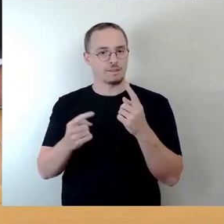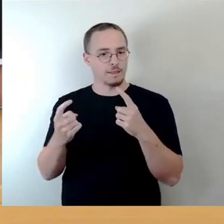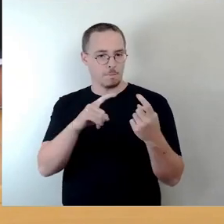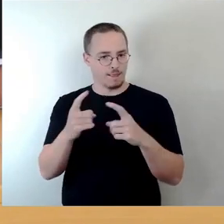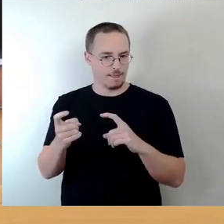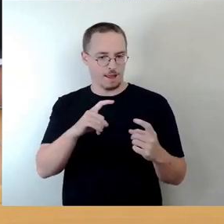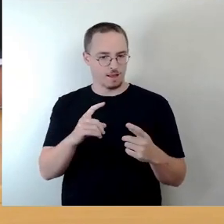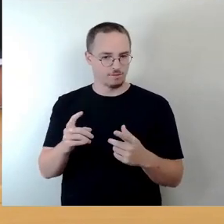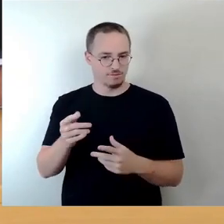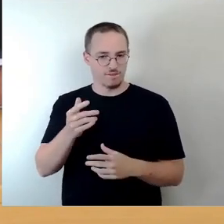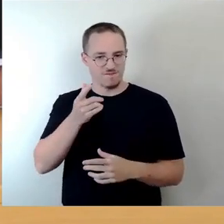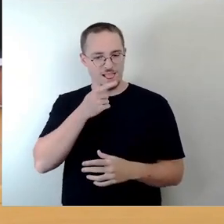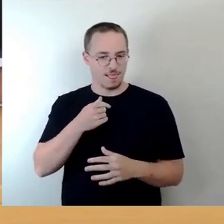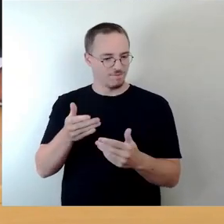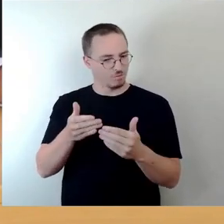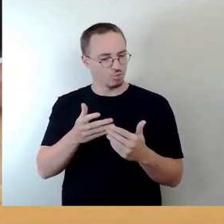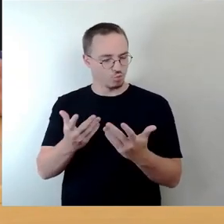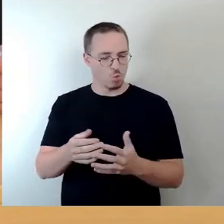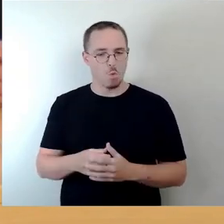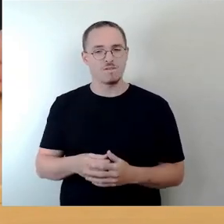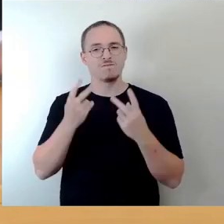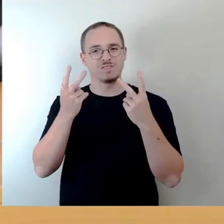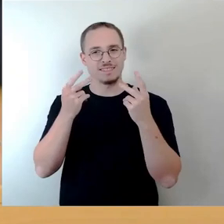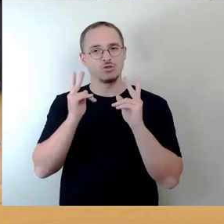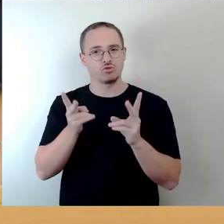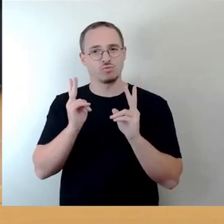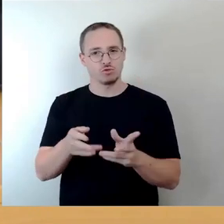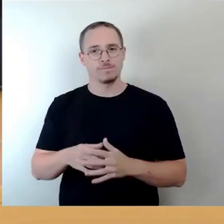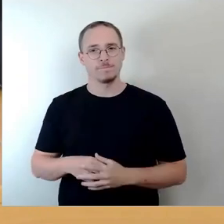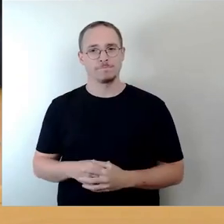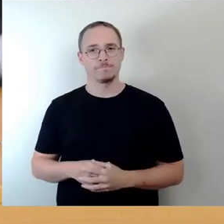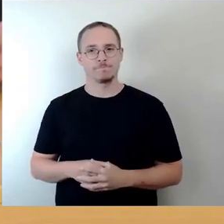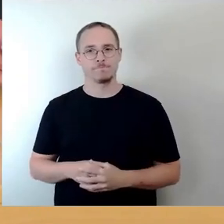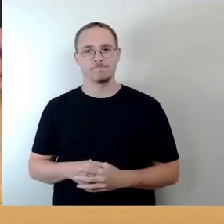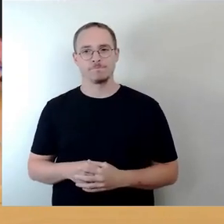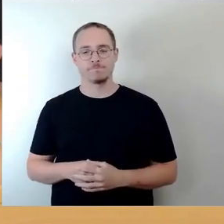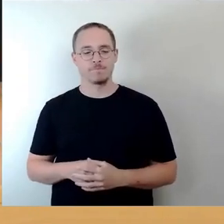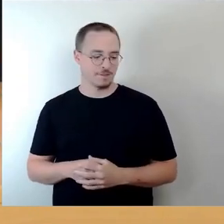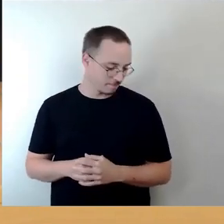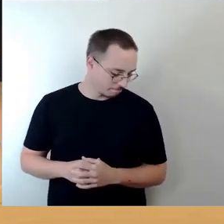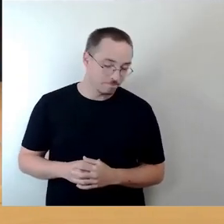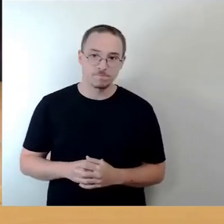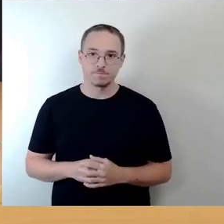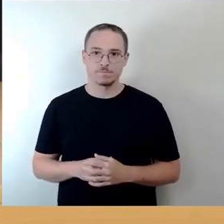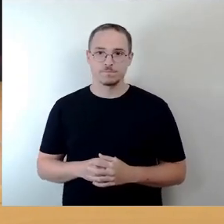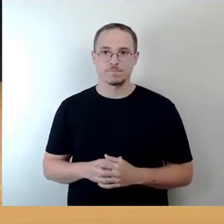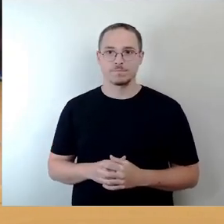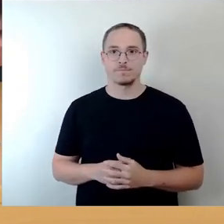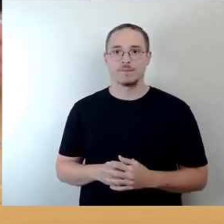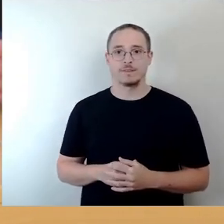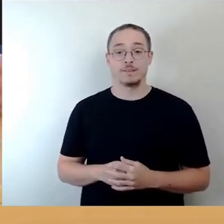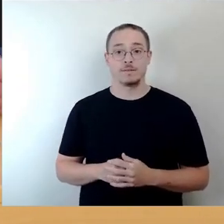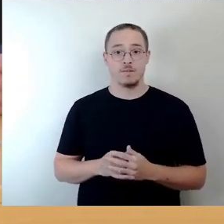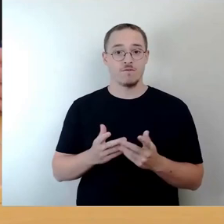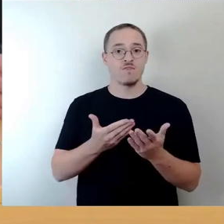Angelegenheit heute ist im Sinne der Betroffenen, dass wir die Vorlage HSKT Top